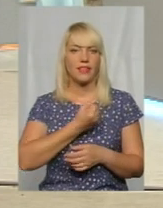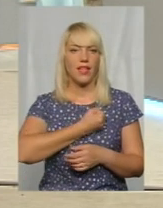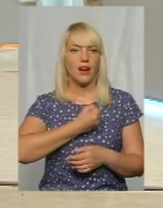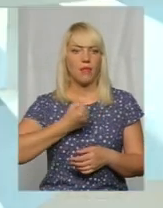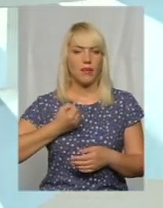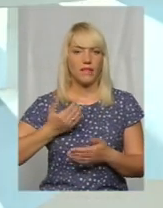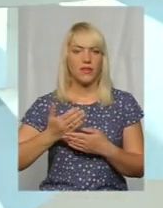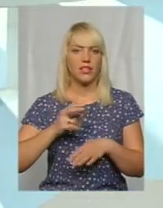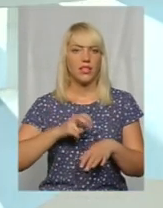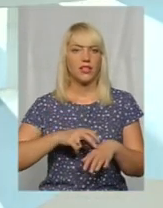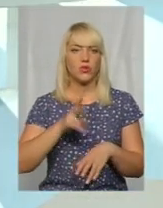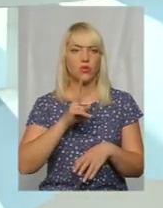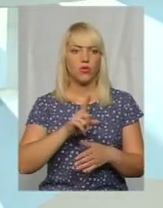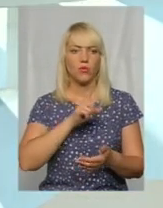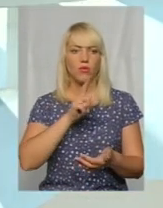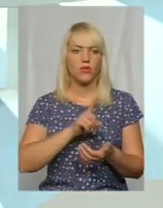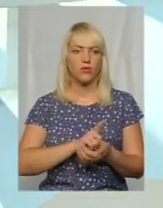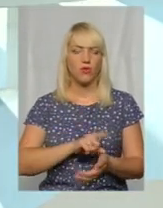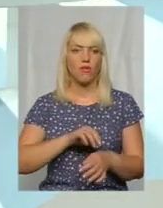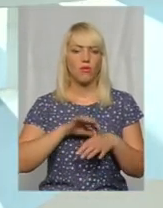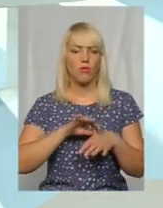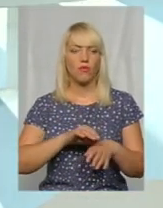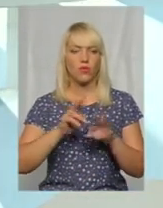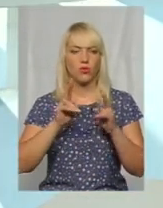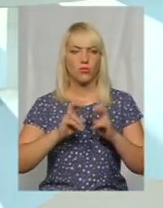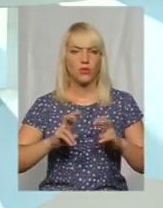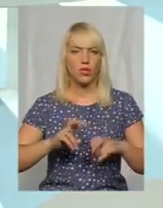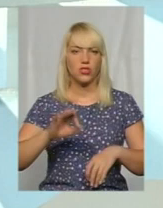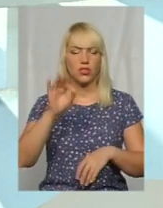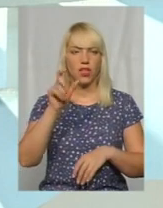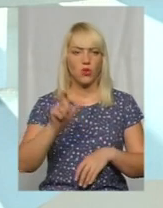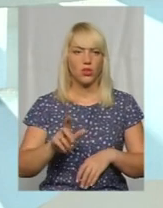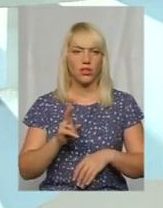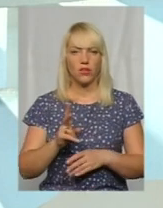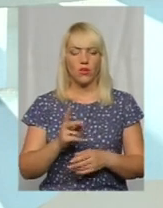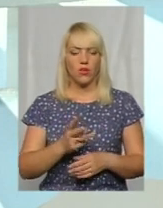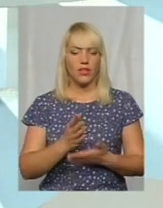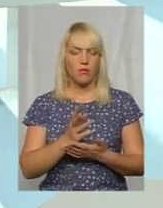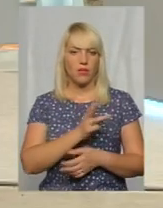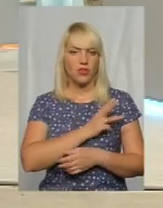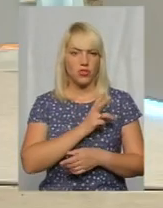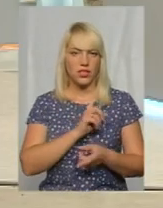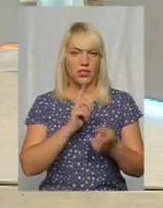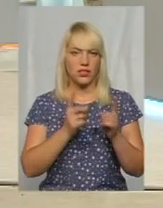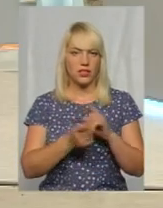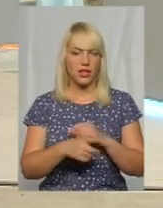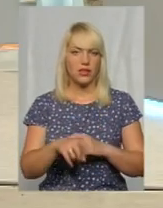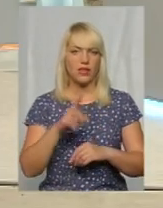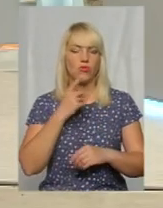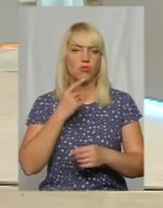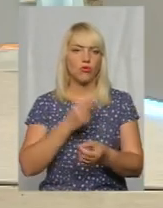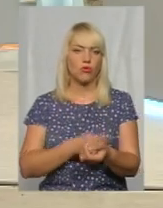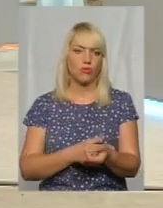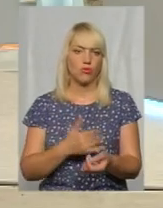є лікар, який обов'язково проводить обстеження тої людини, яка виявила бажання стати донором. І в нас є такі території, які